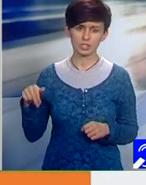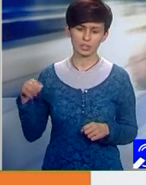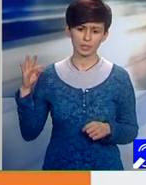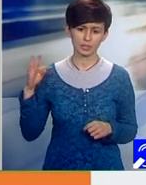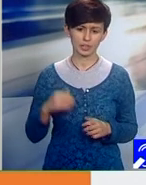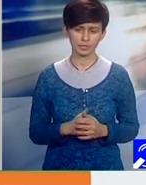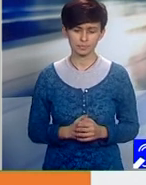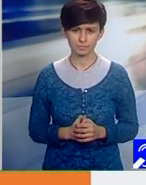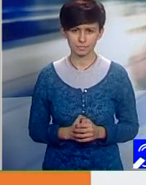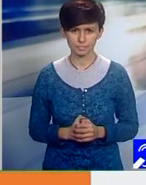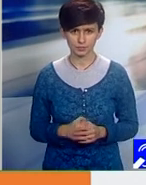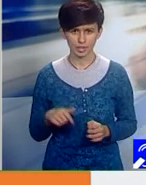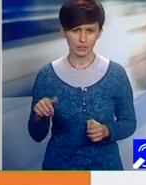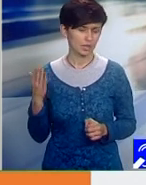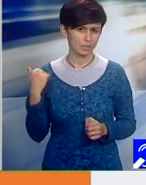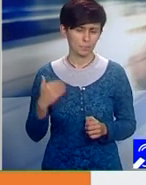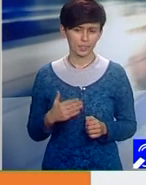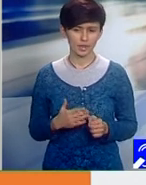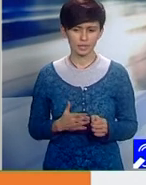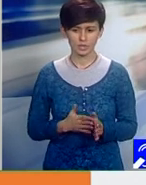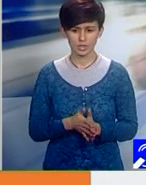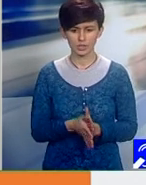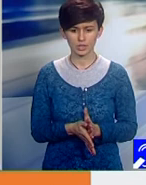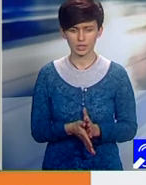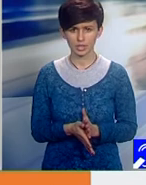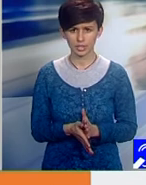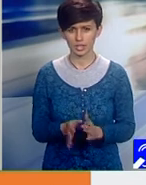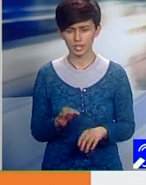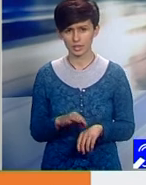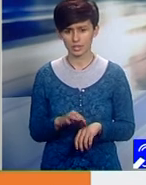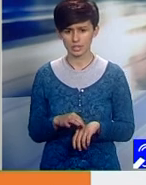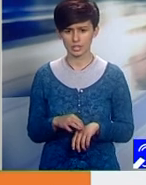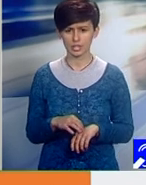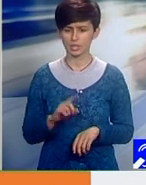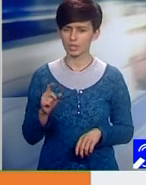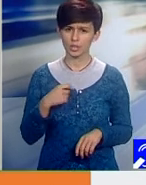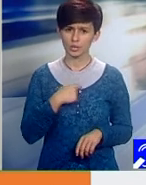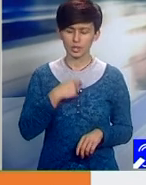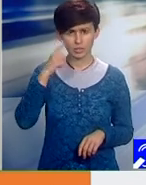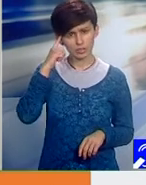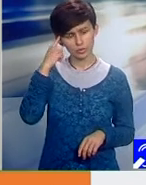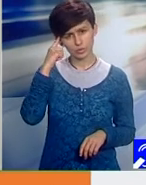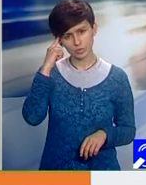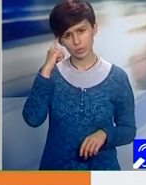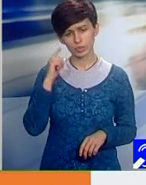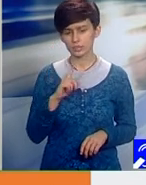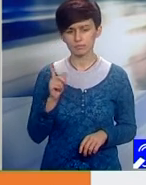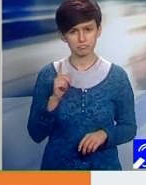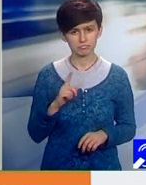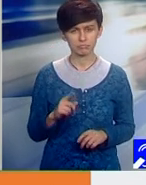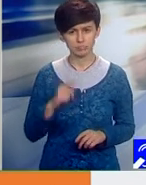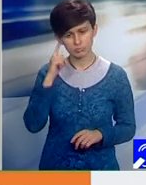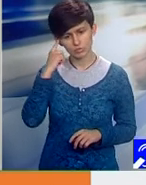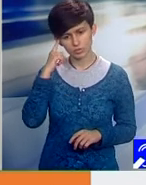Ei au integrarea clinică. Eu, personal, nu am nicio cunoștință, deci nu știu ca